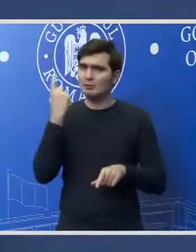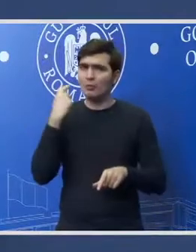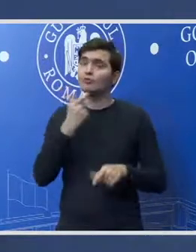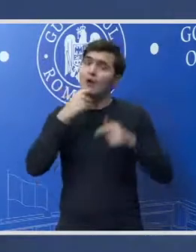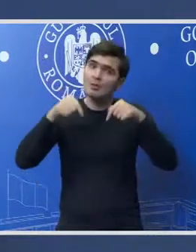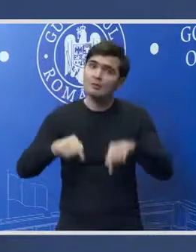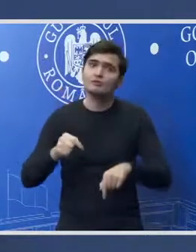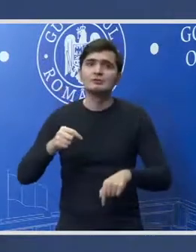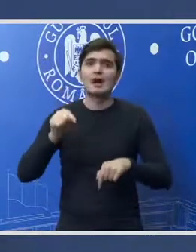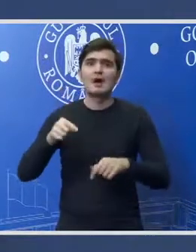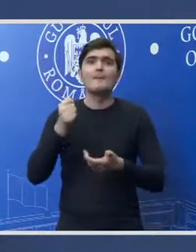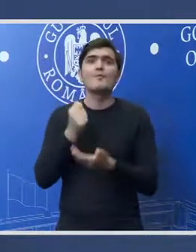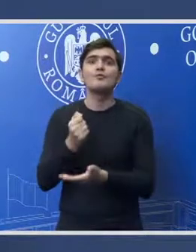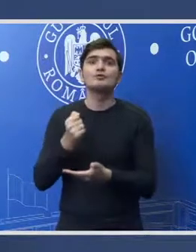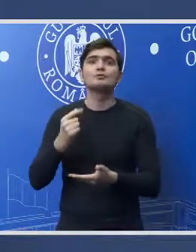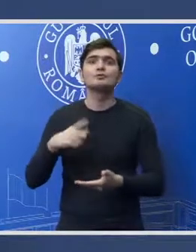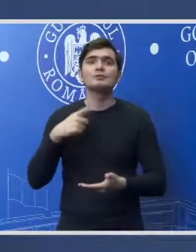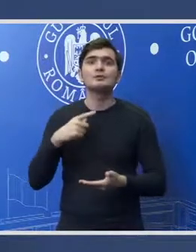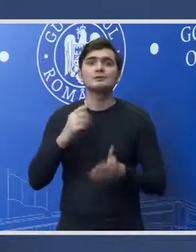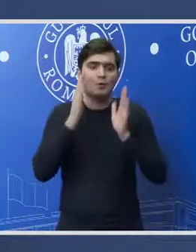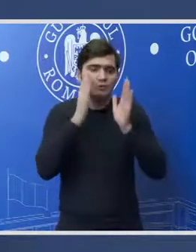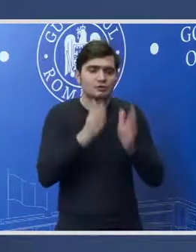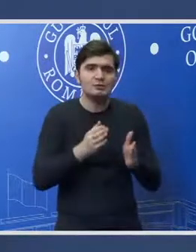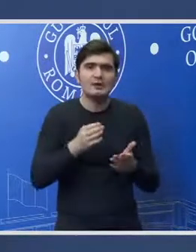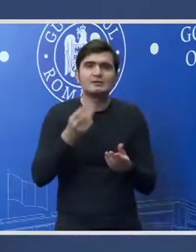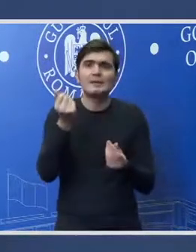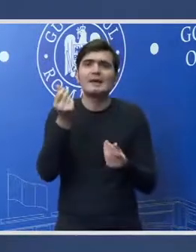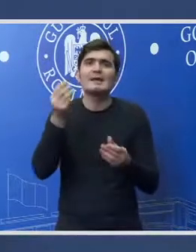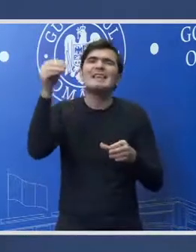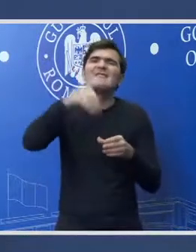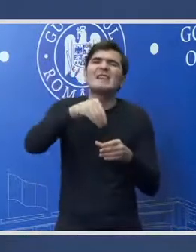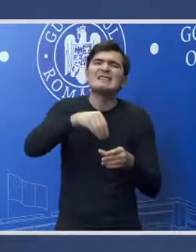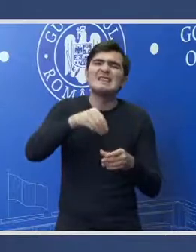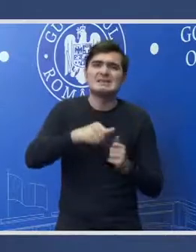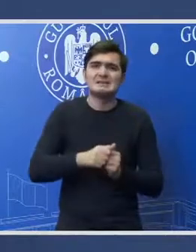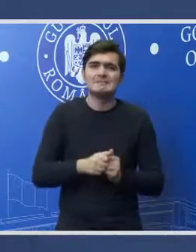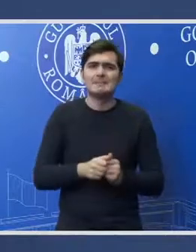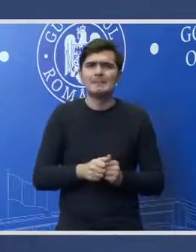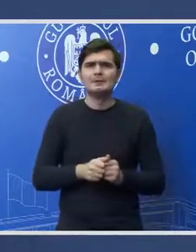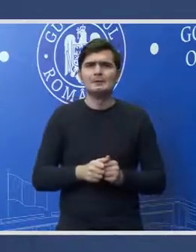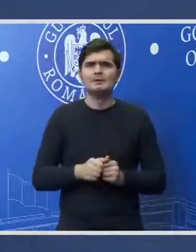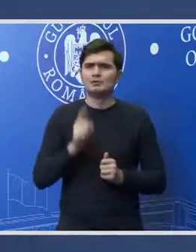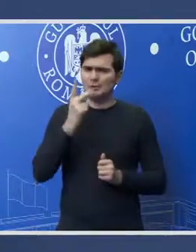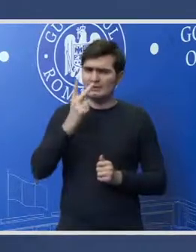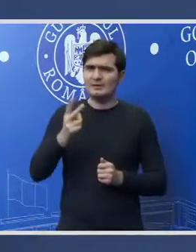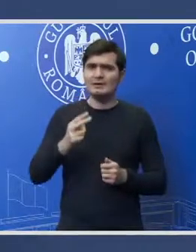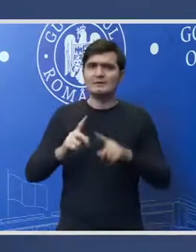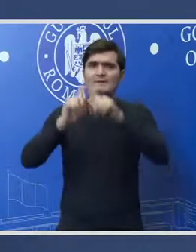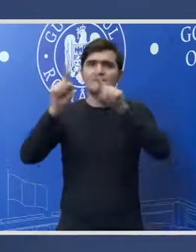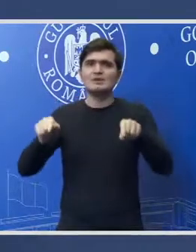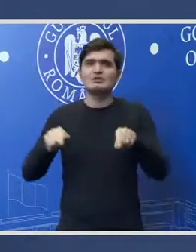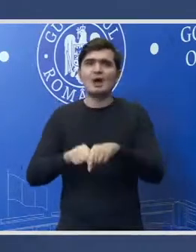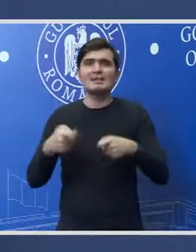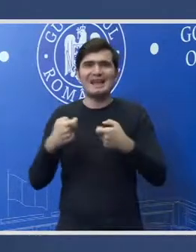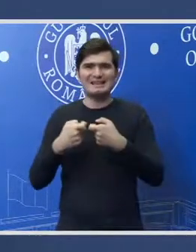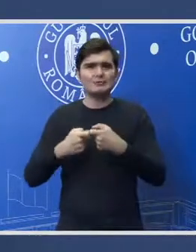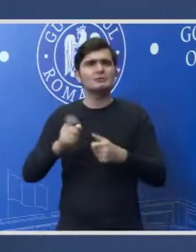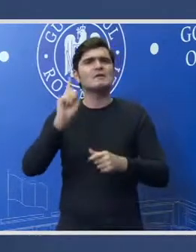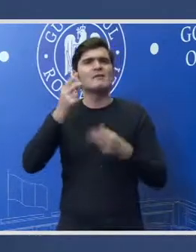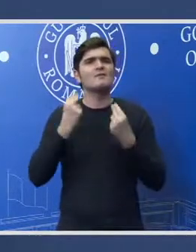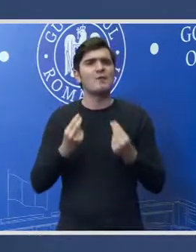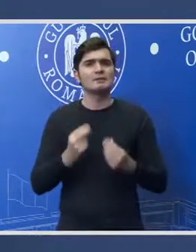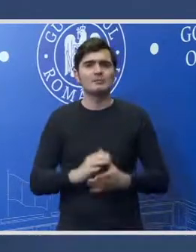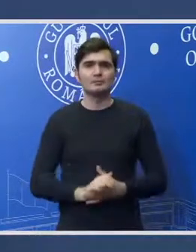este un buget care se axează pe investiții și veți vedea că fie și anul acesta execuție va fi una foarte bună.